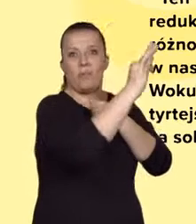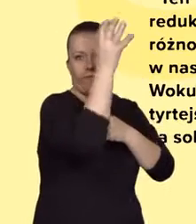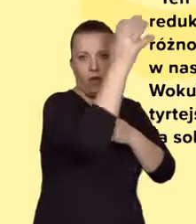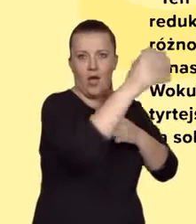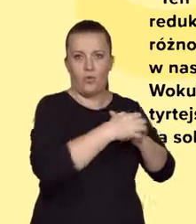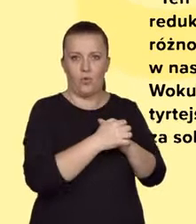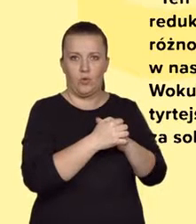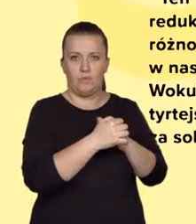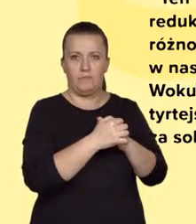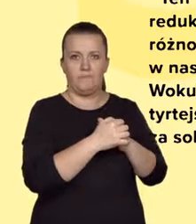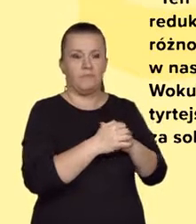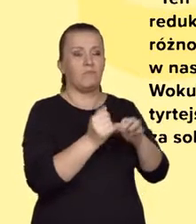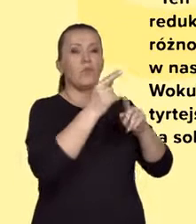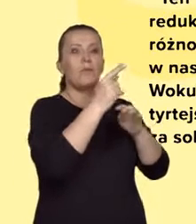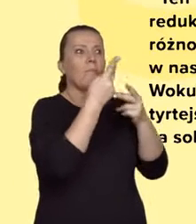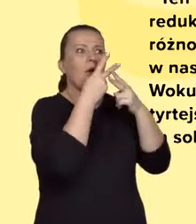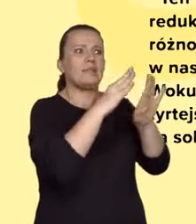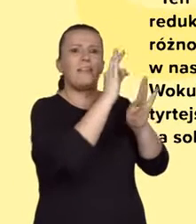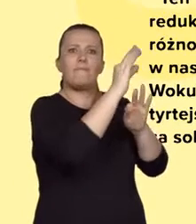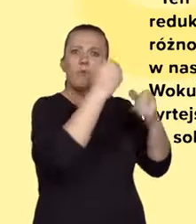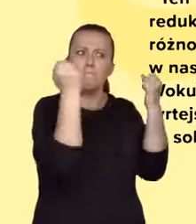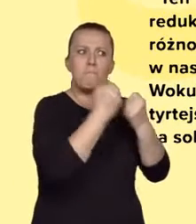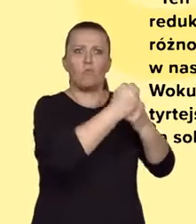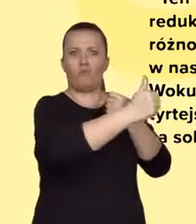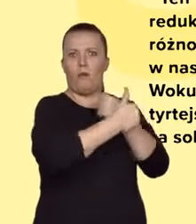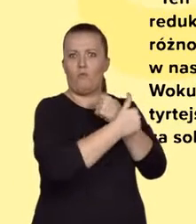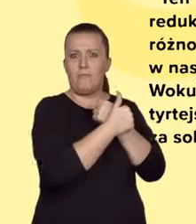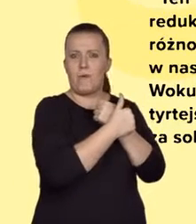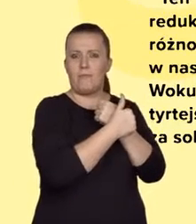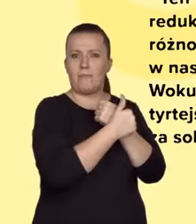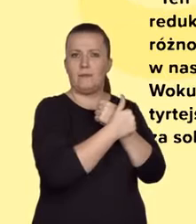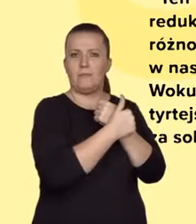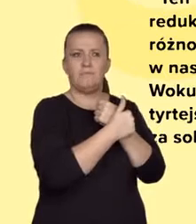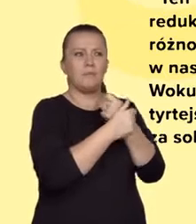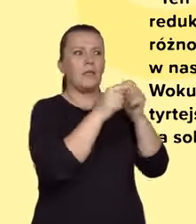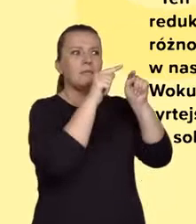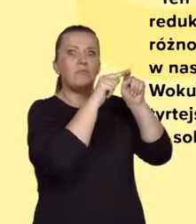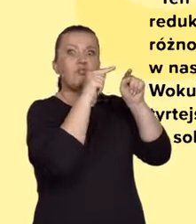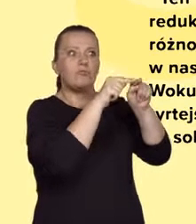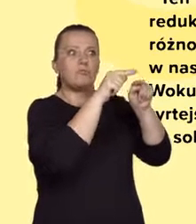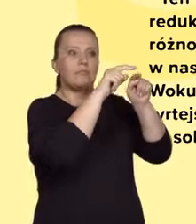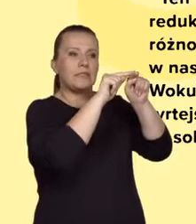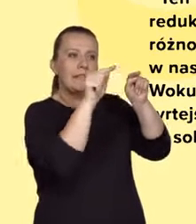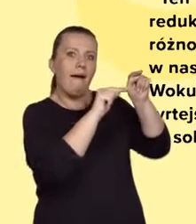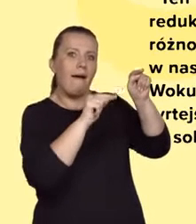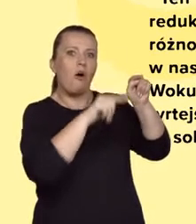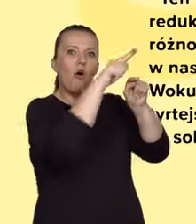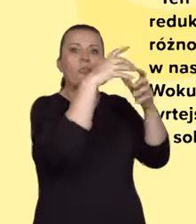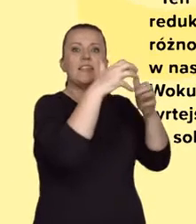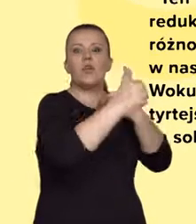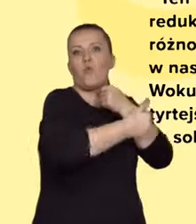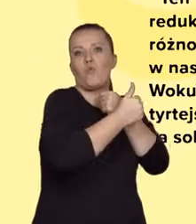Wskazanie tych mocnych stwierdzeń autora, tym, którymi chce on udowodnić swoją tezę.